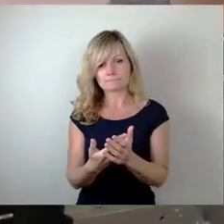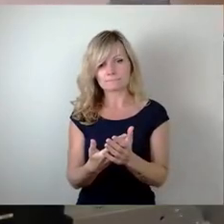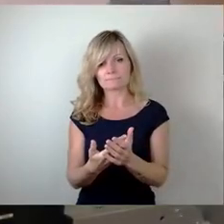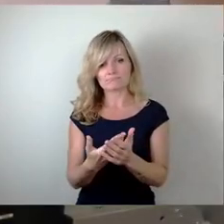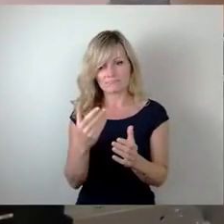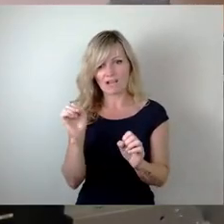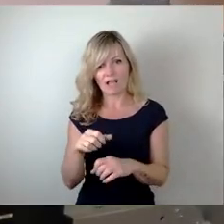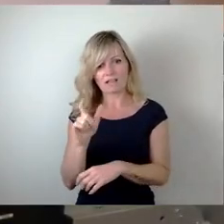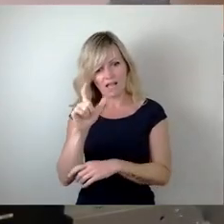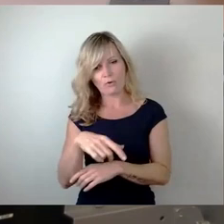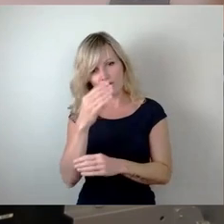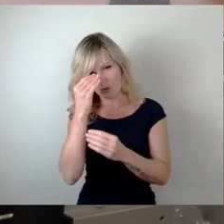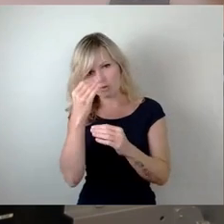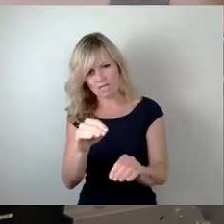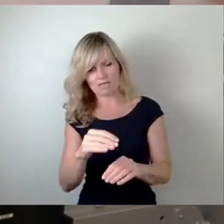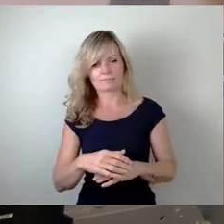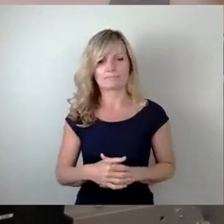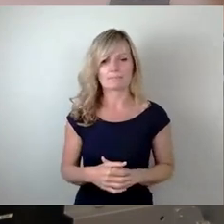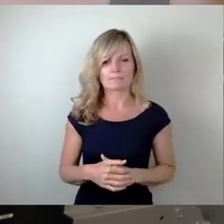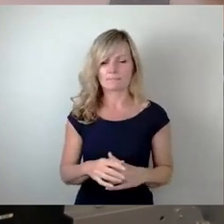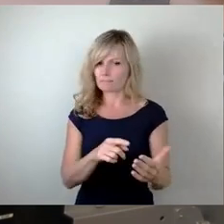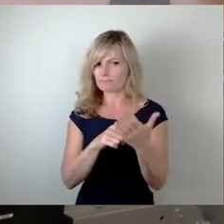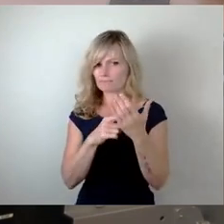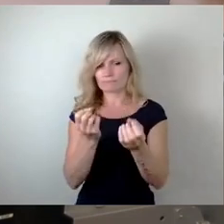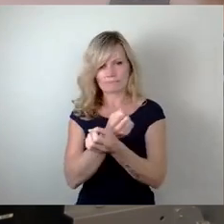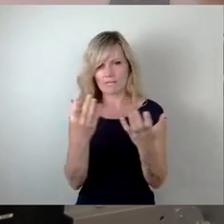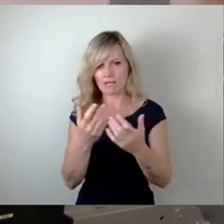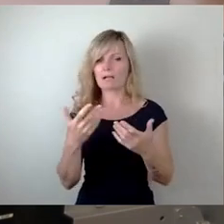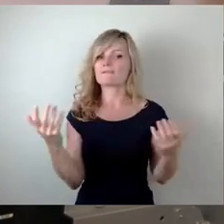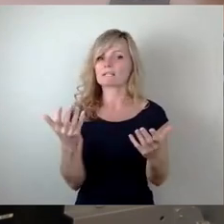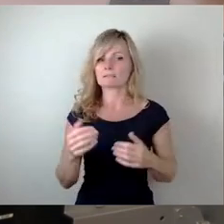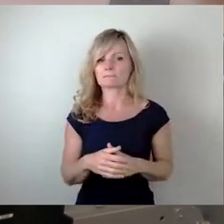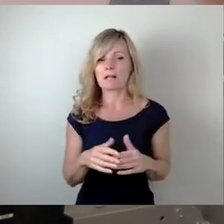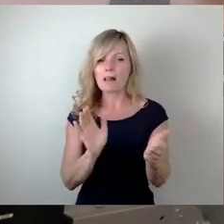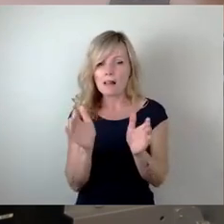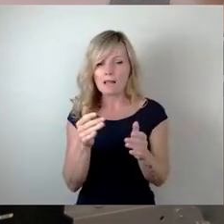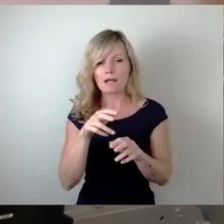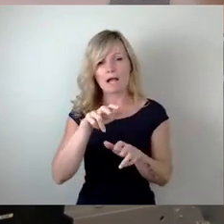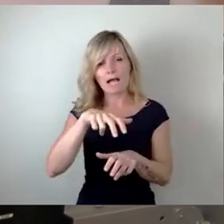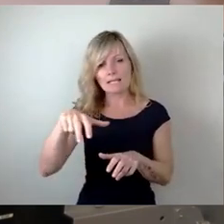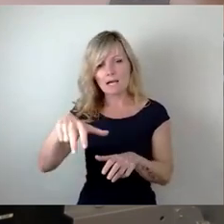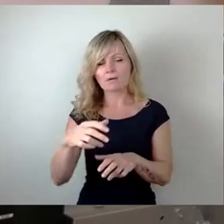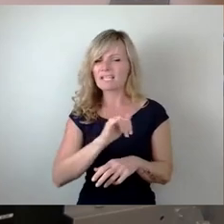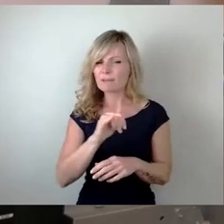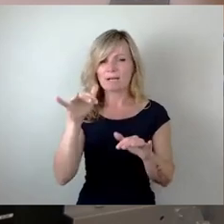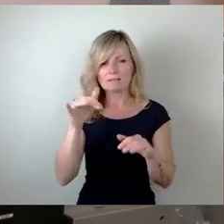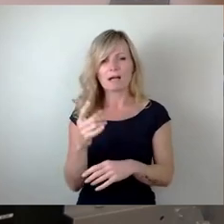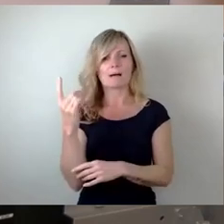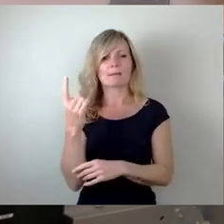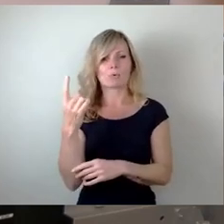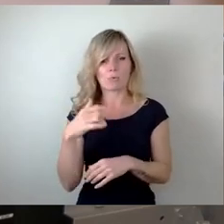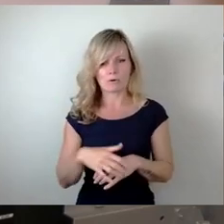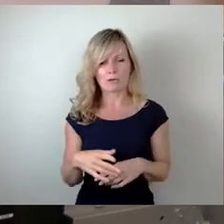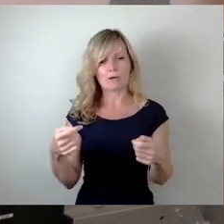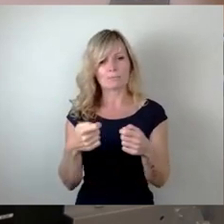können. Und hier wird eins ganz deutlich. Kleine Anlagen befinden sich in ständiger Bedrohung. Das Bundeskleingartengesetz